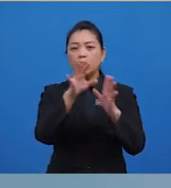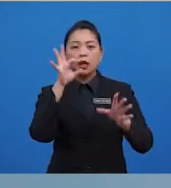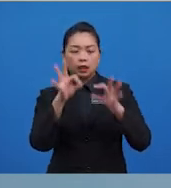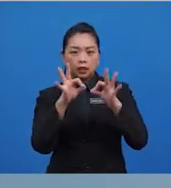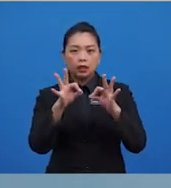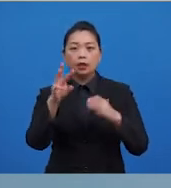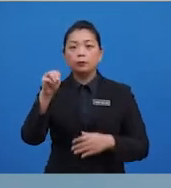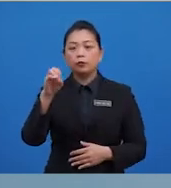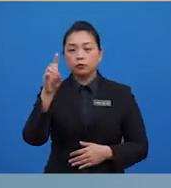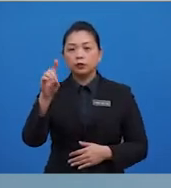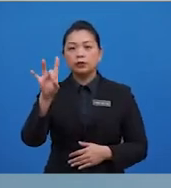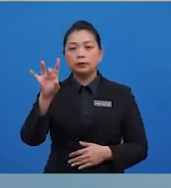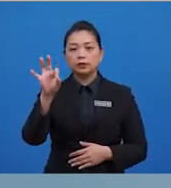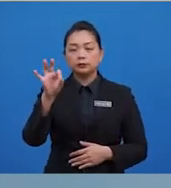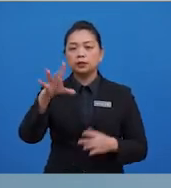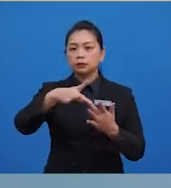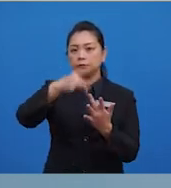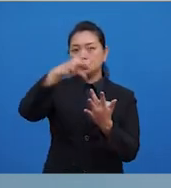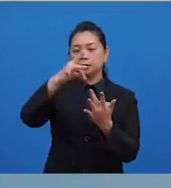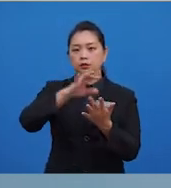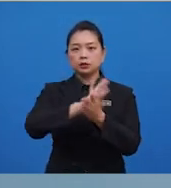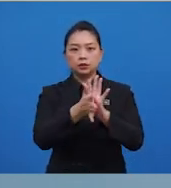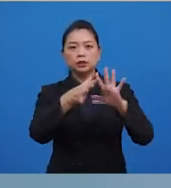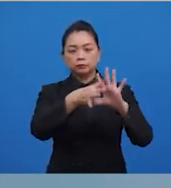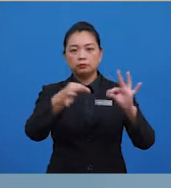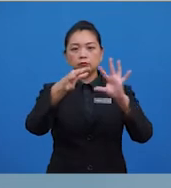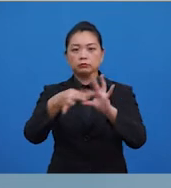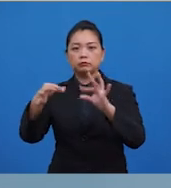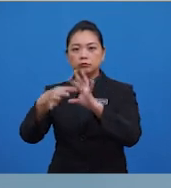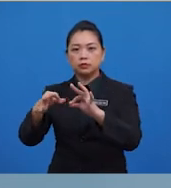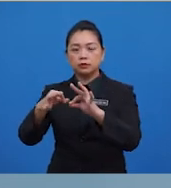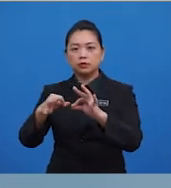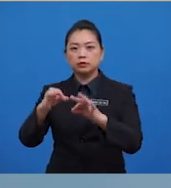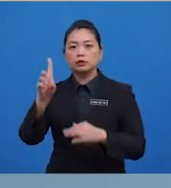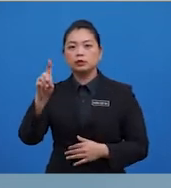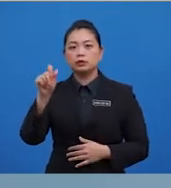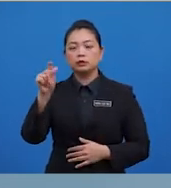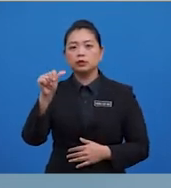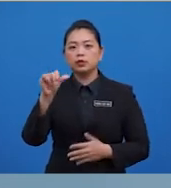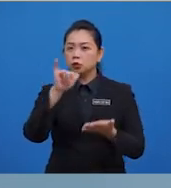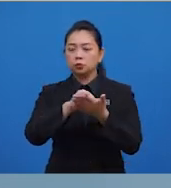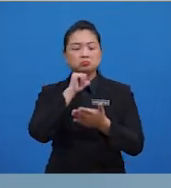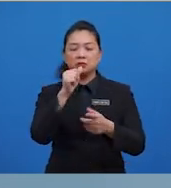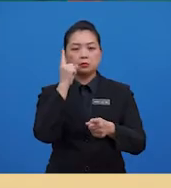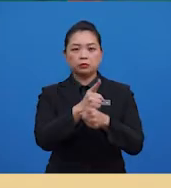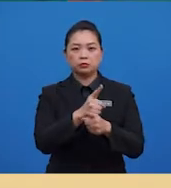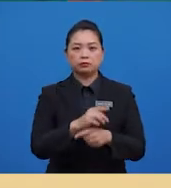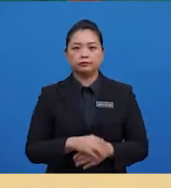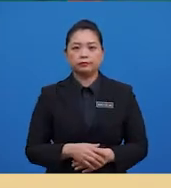mod 89 dipilih, maka perihalan set data tersebut adalah tidak tepat.